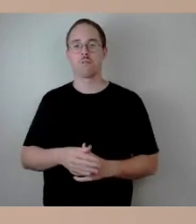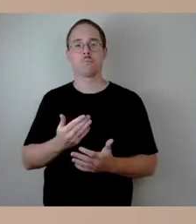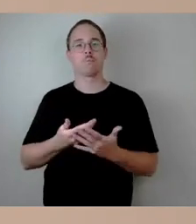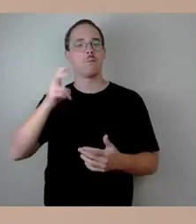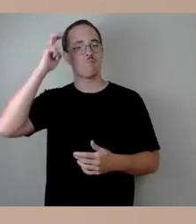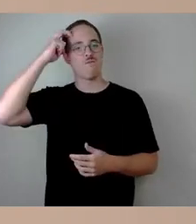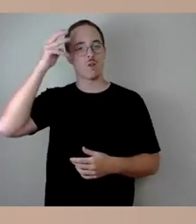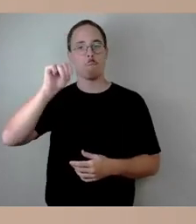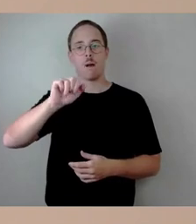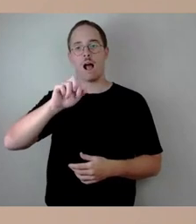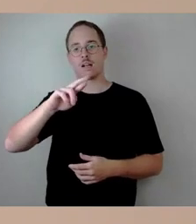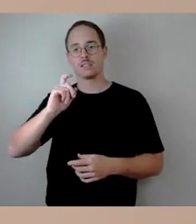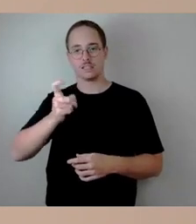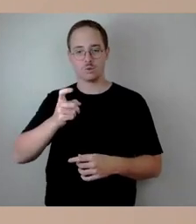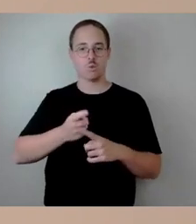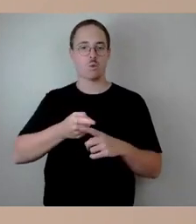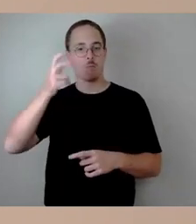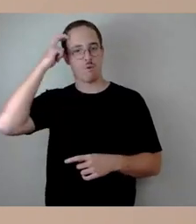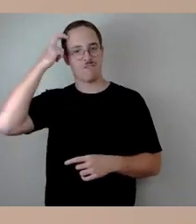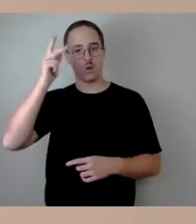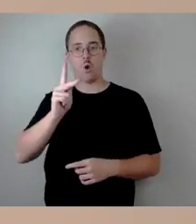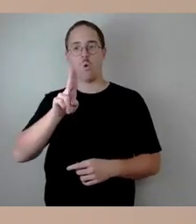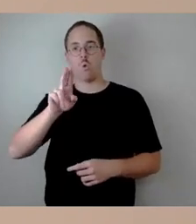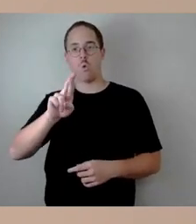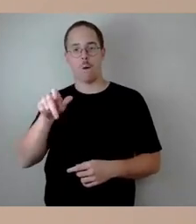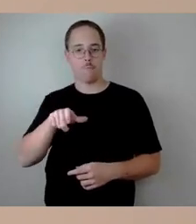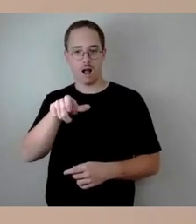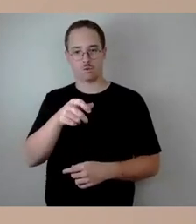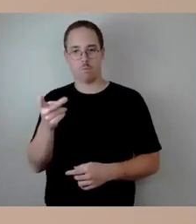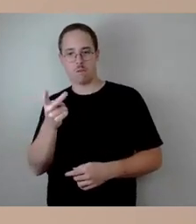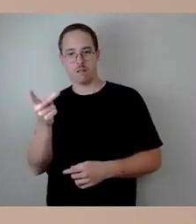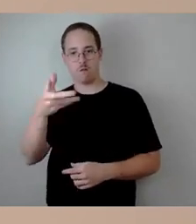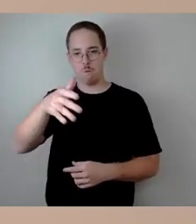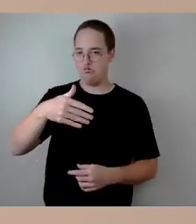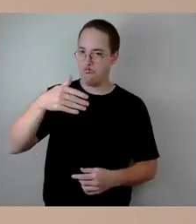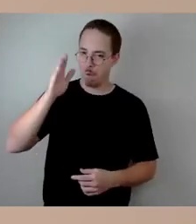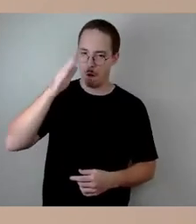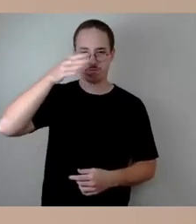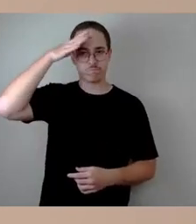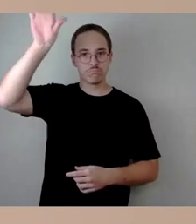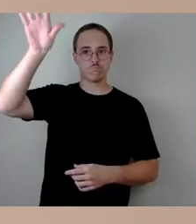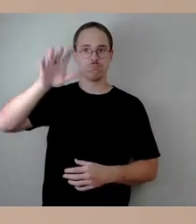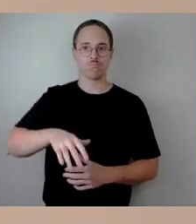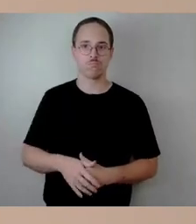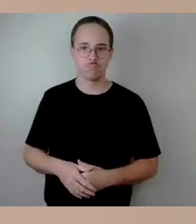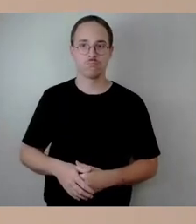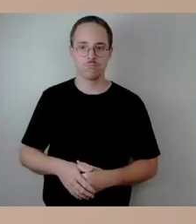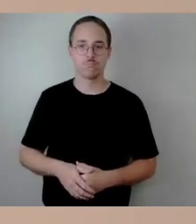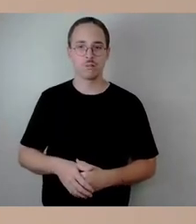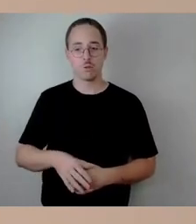Branche, die uns hier unterstützen, eben jetzt nicht nur bei der Karolabrücke, sondern eben auch